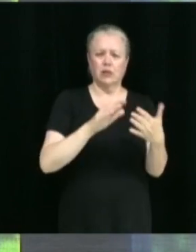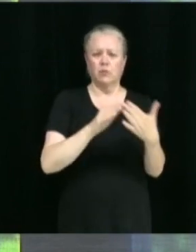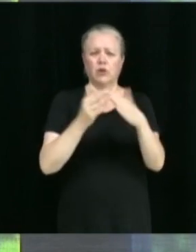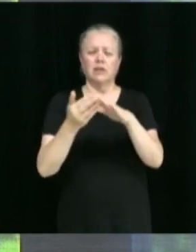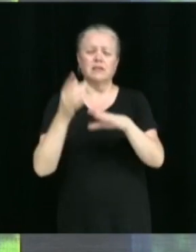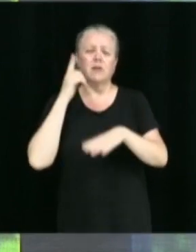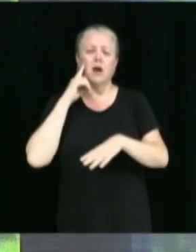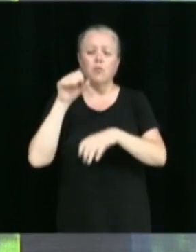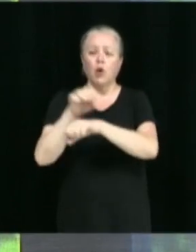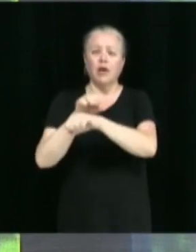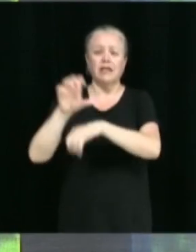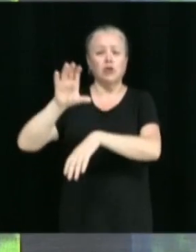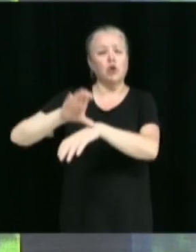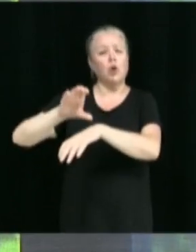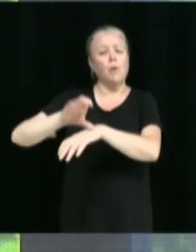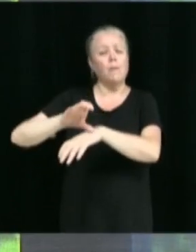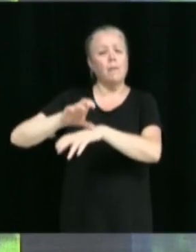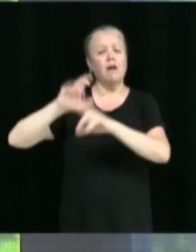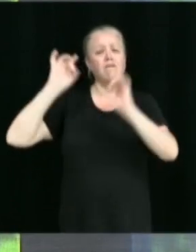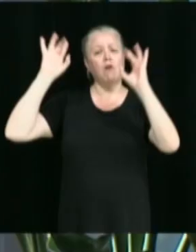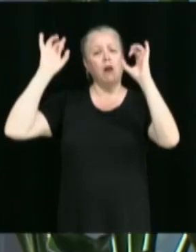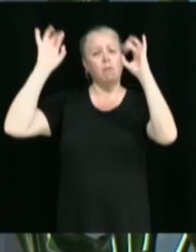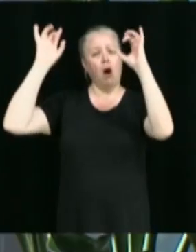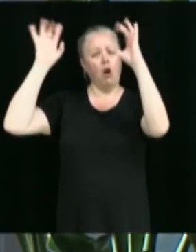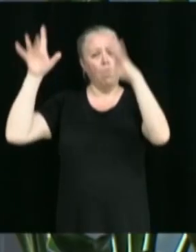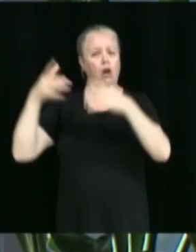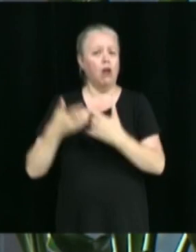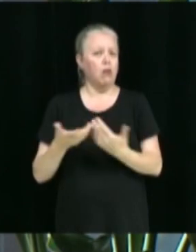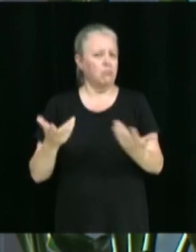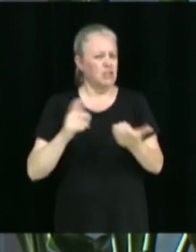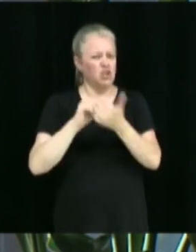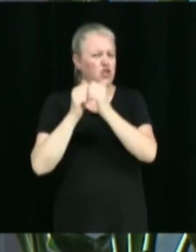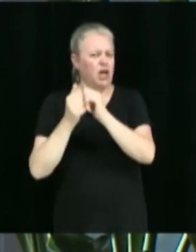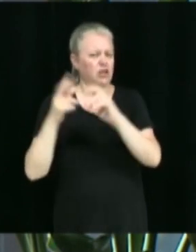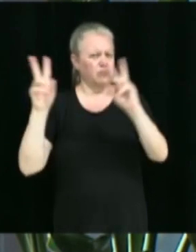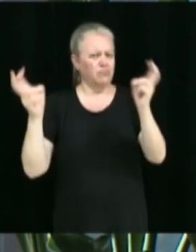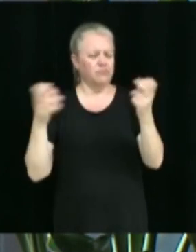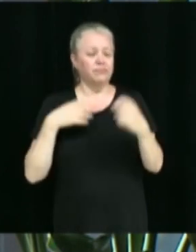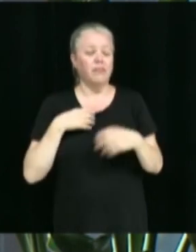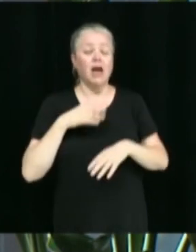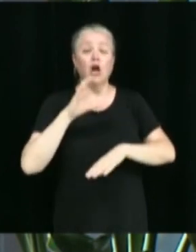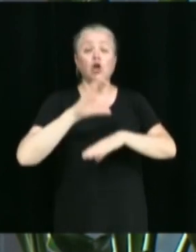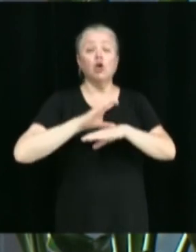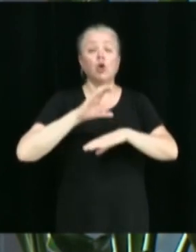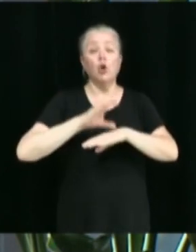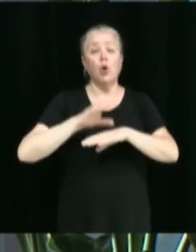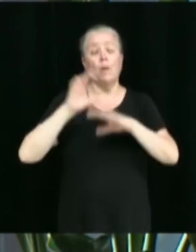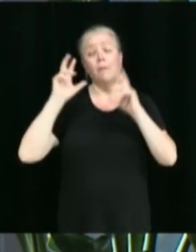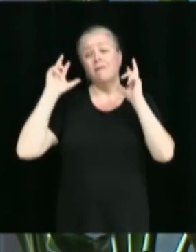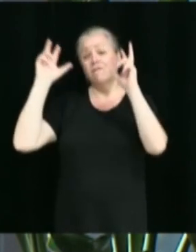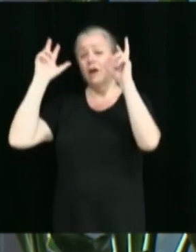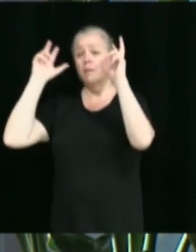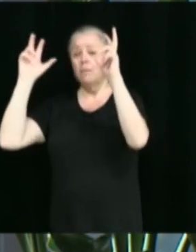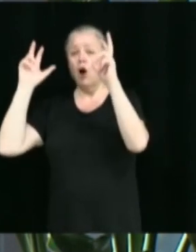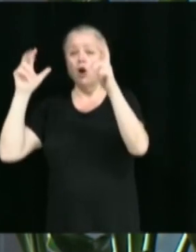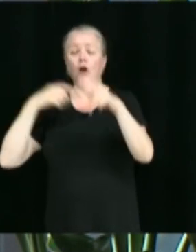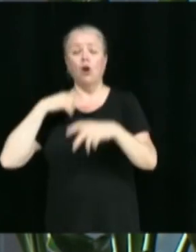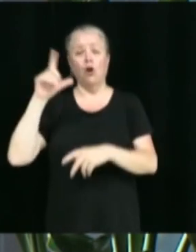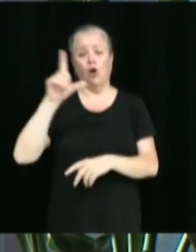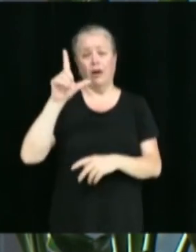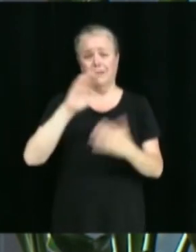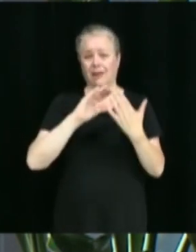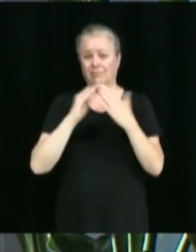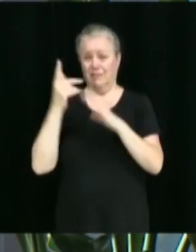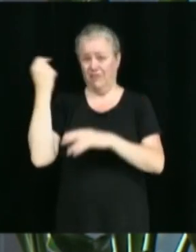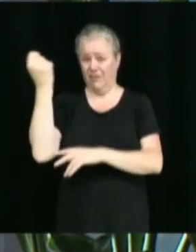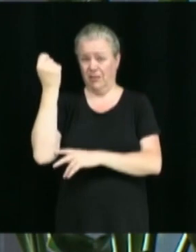Club de volleyball Laurier de Victoriaville. Le Club de volleyball Laurier de Victoriaville devient admissible à une reconnaissance municipale en